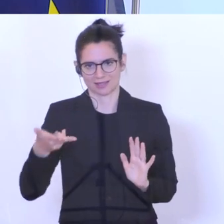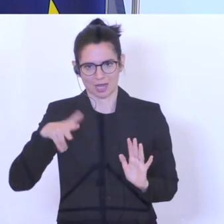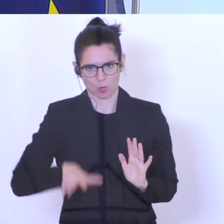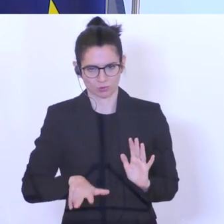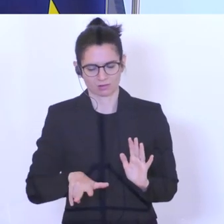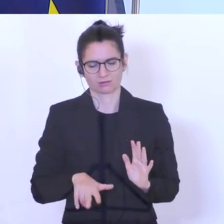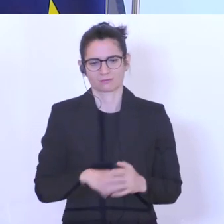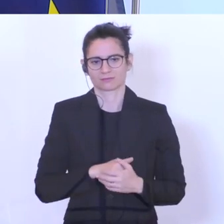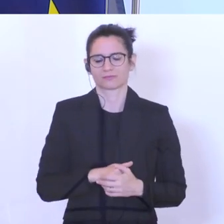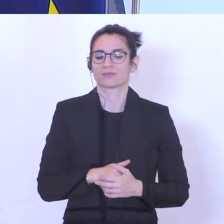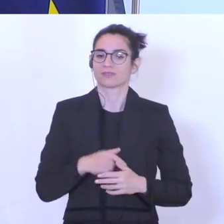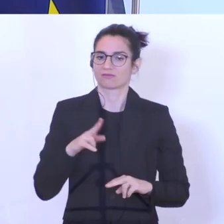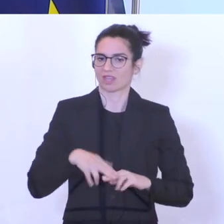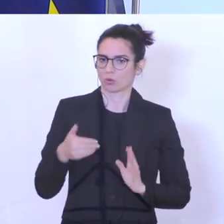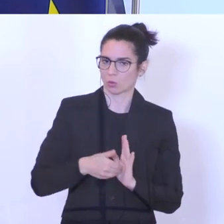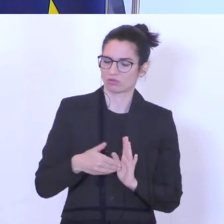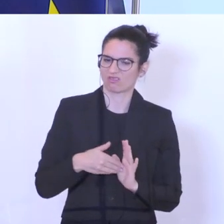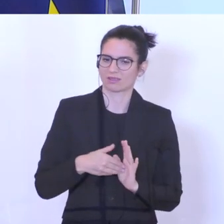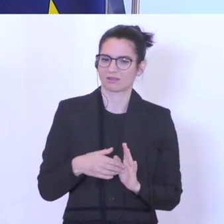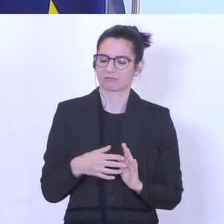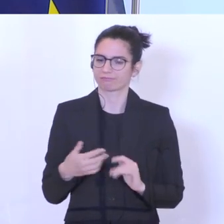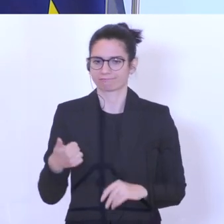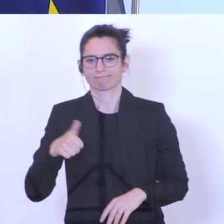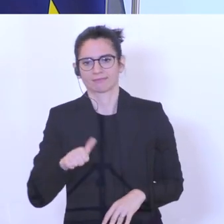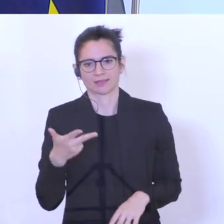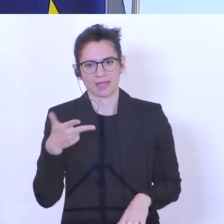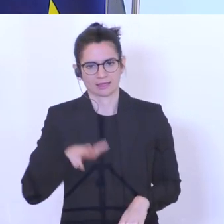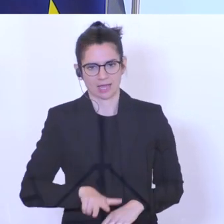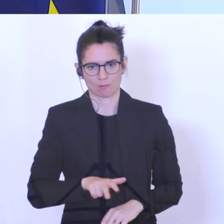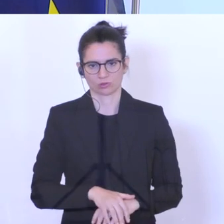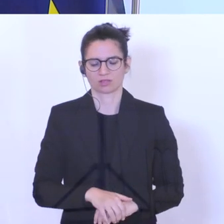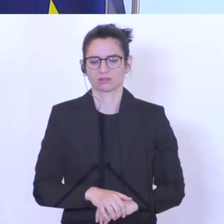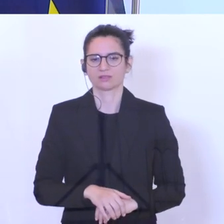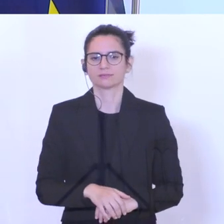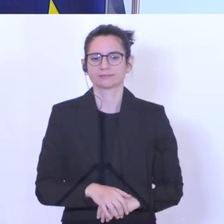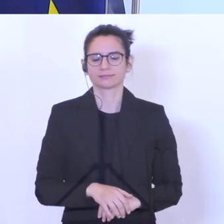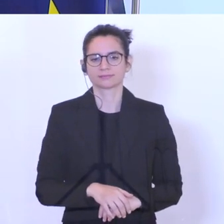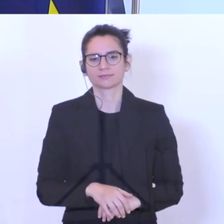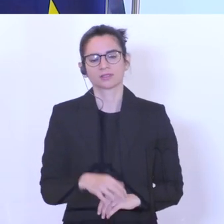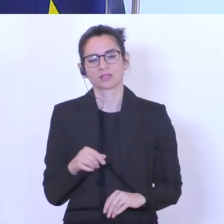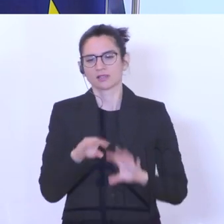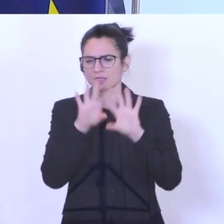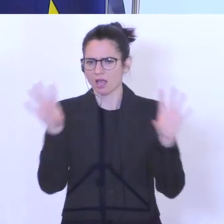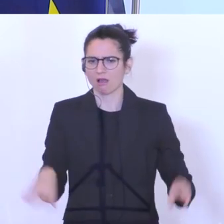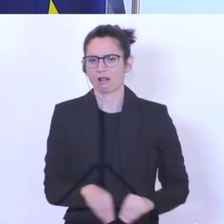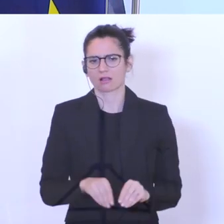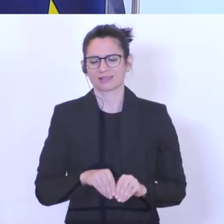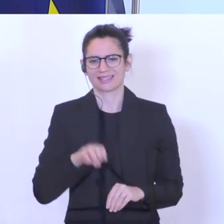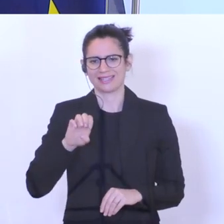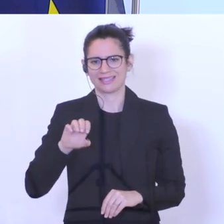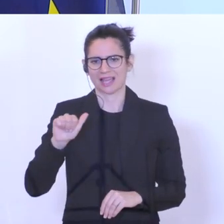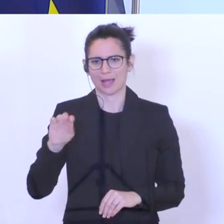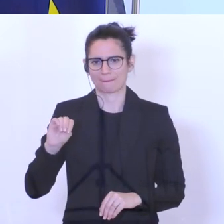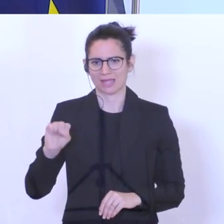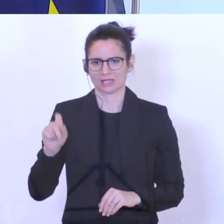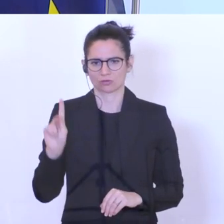Monate, also dort wo es notwendig ist, auch jetzt die Anträge zu stellen zu einer Verlängerung. Das alles ist über IAMS